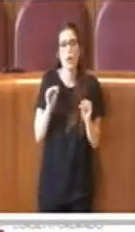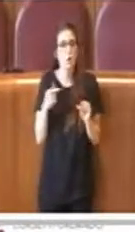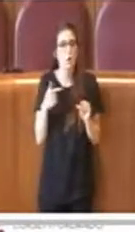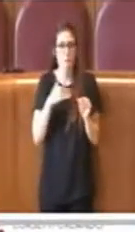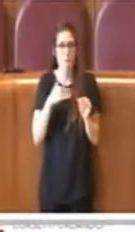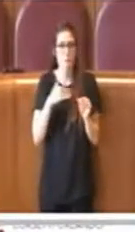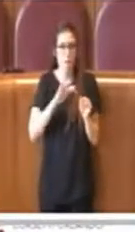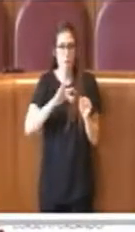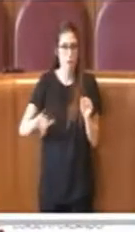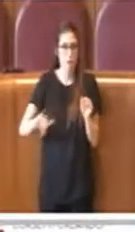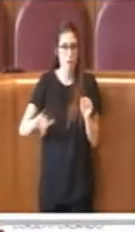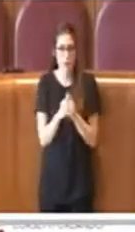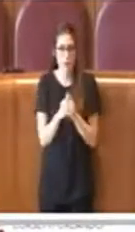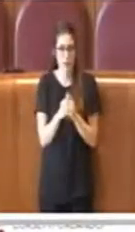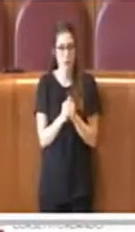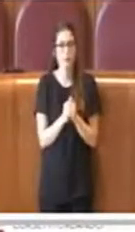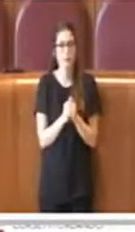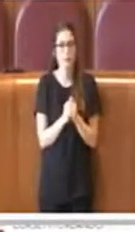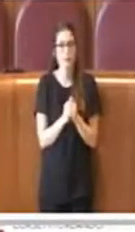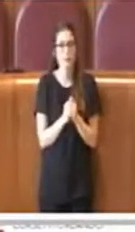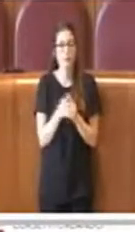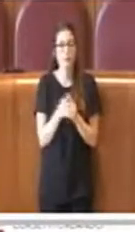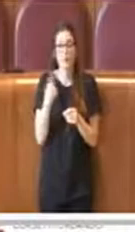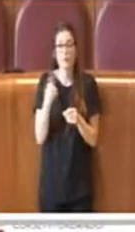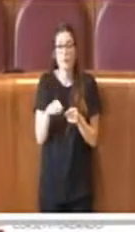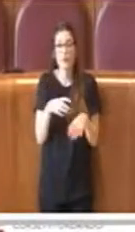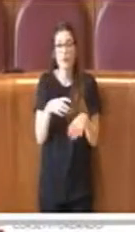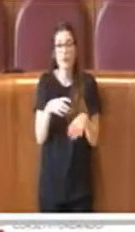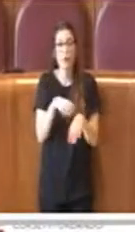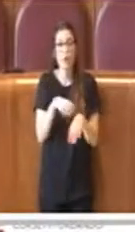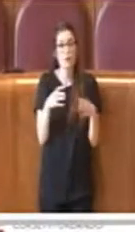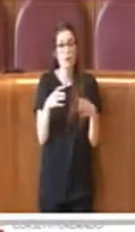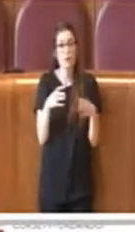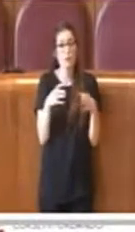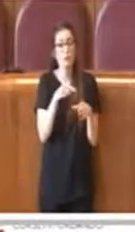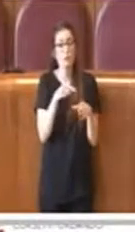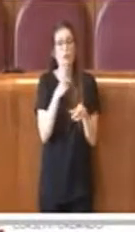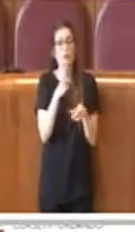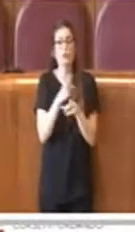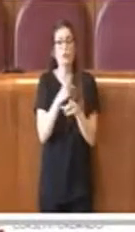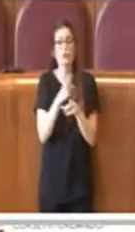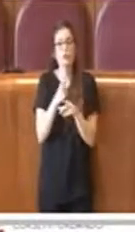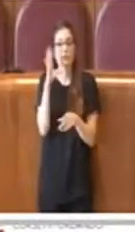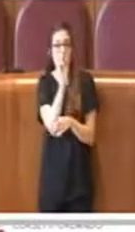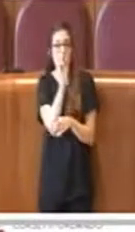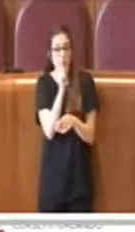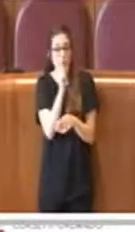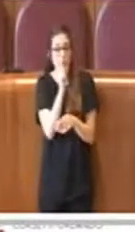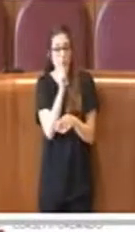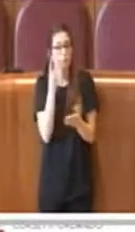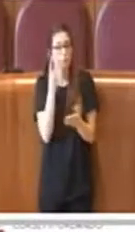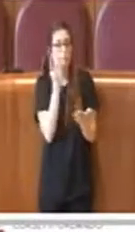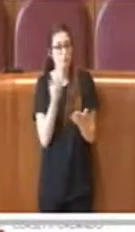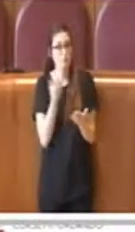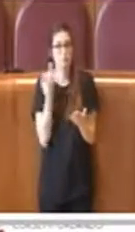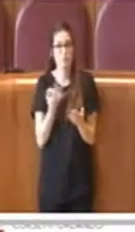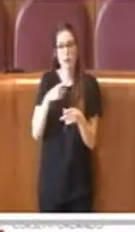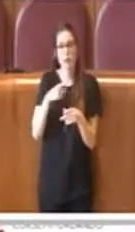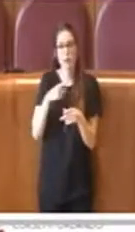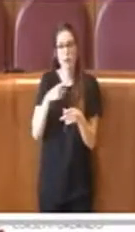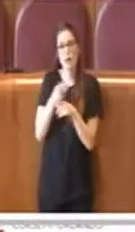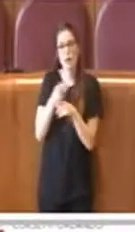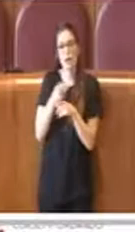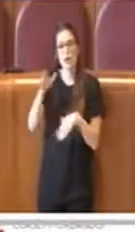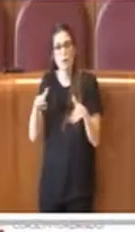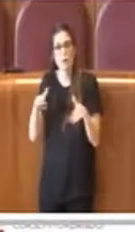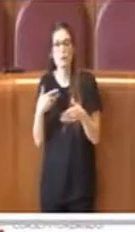tipo di istanze che sottopongono. Sarà obbligo degli organi della consulta a tenerne conto, mediante opportune forme di coinvolgimento e di